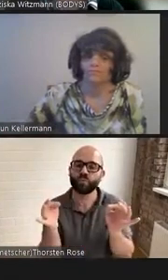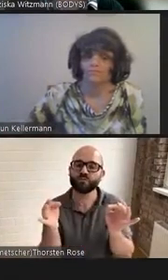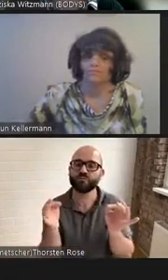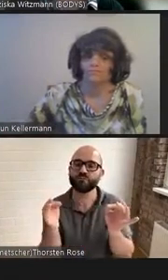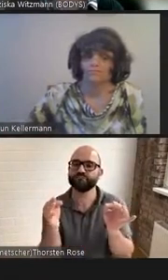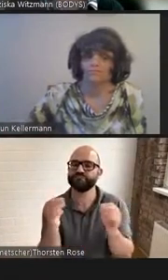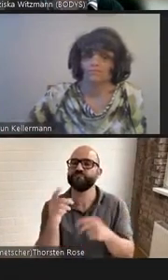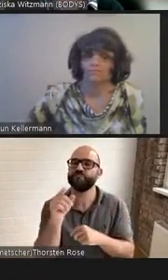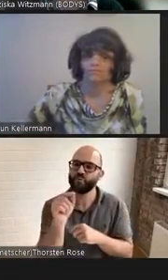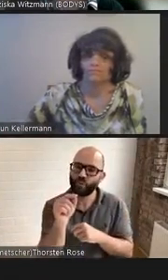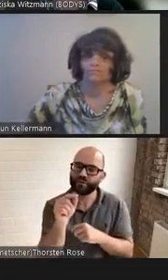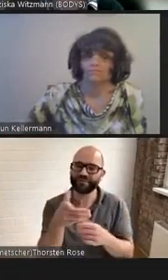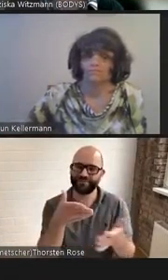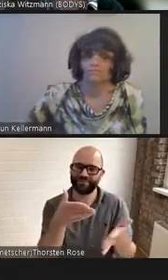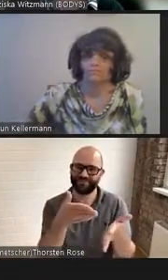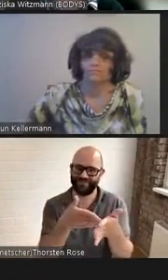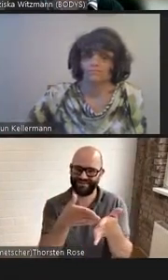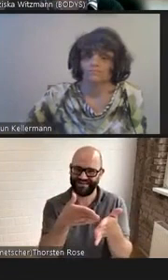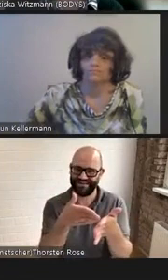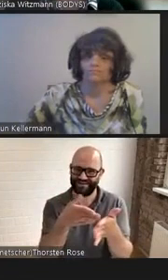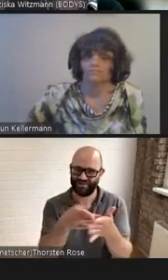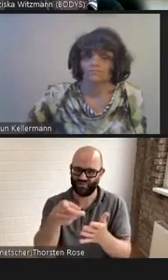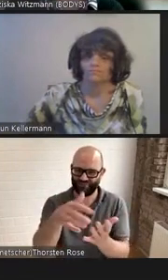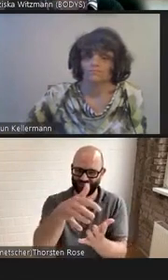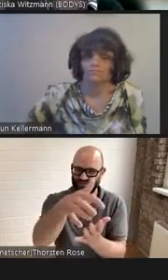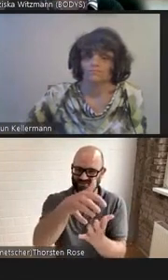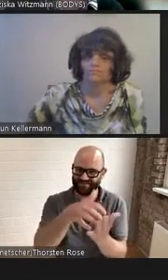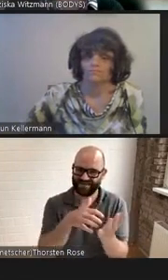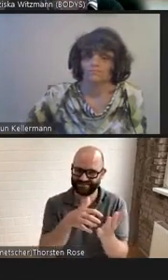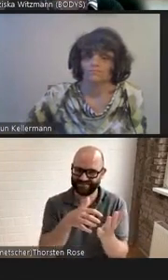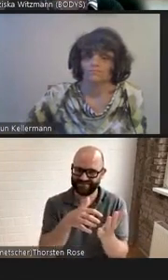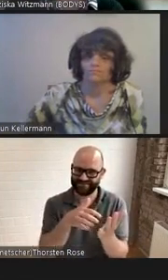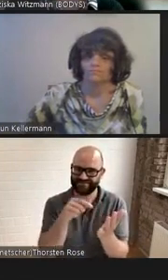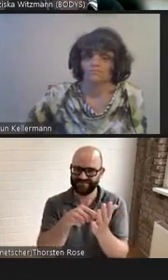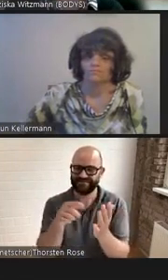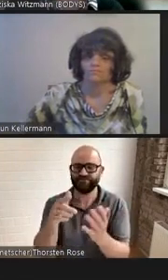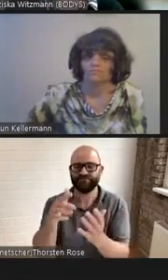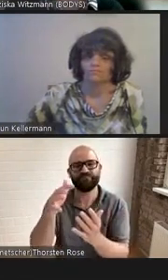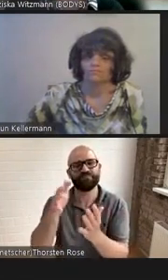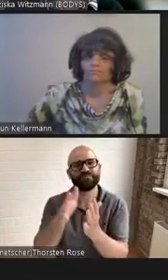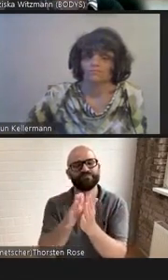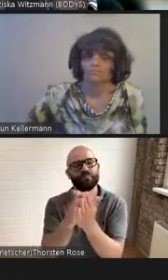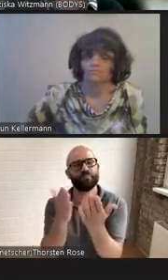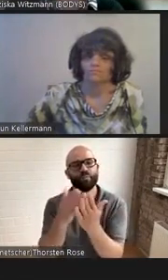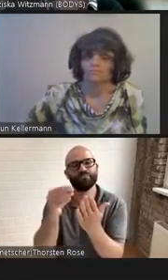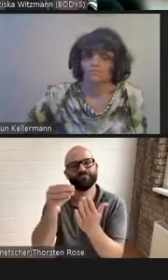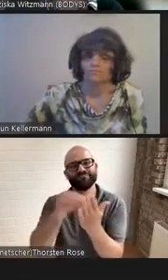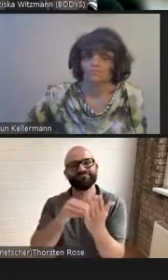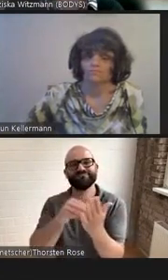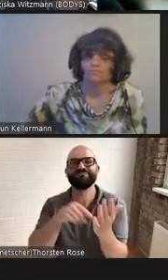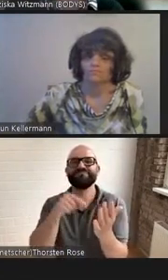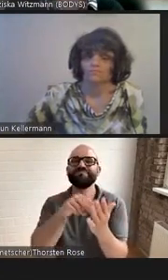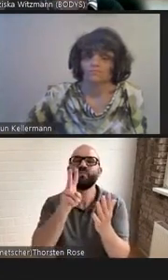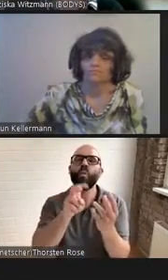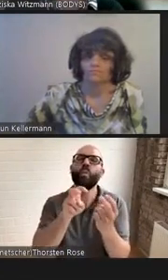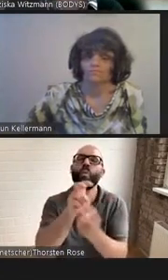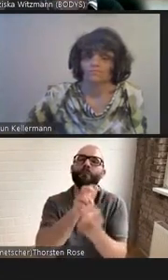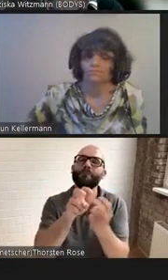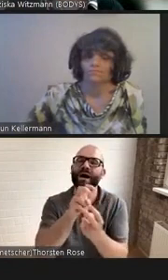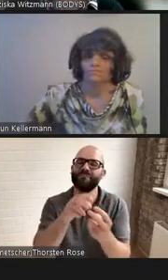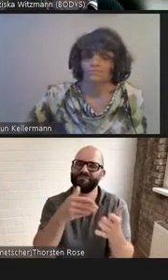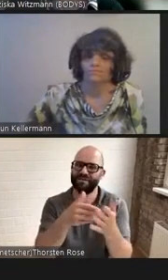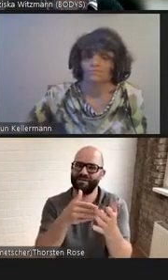Behinderung in einem literarischen Text hat. Es gibt zum Beispiel sehr